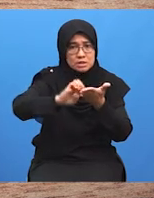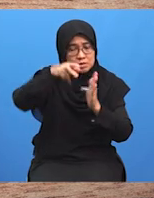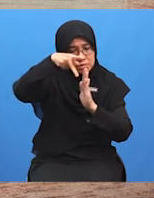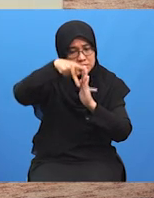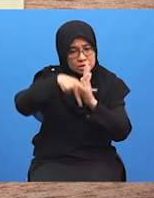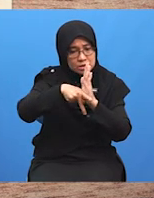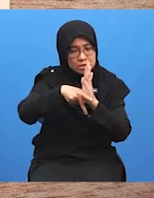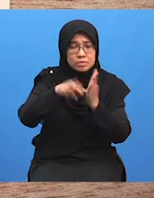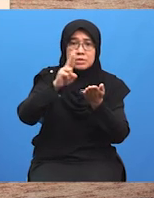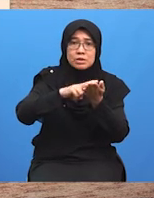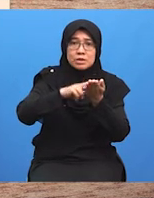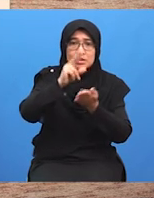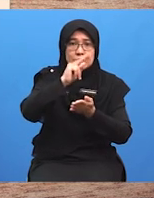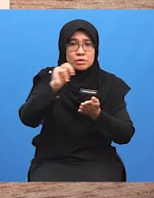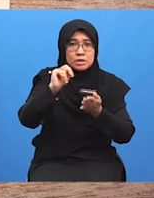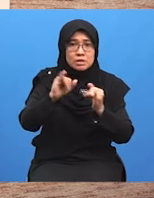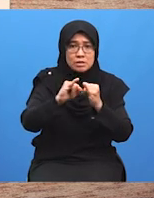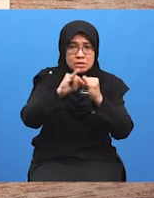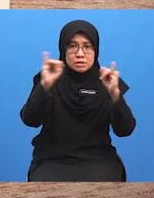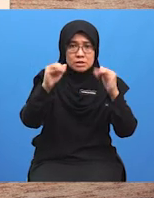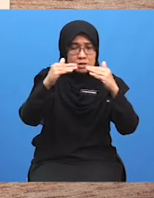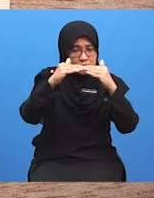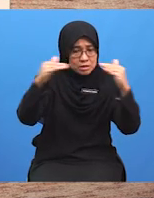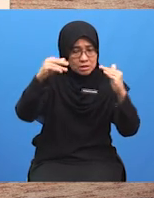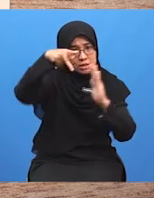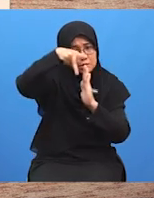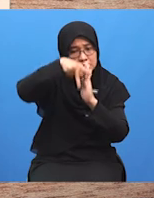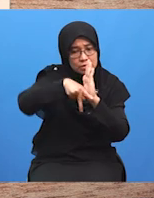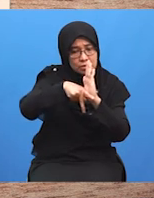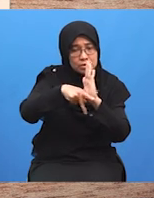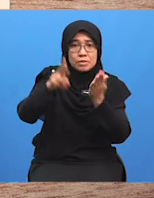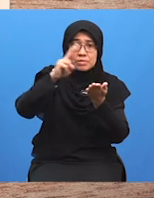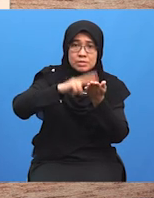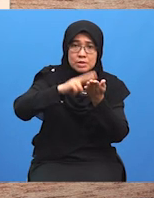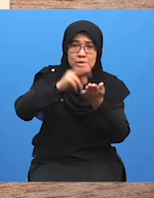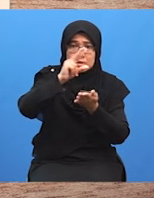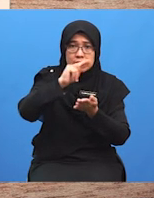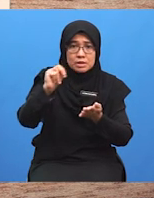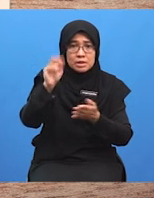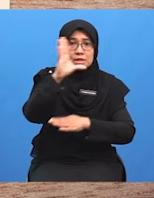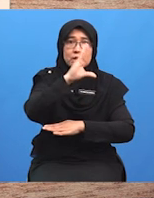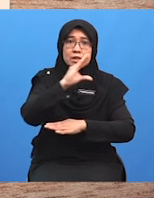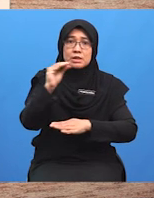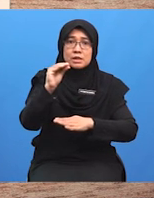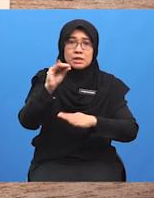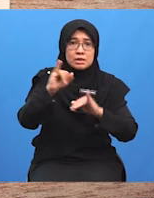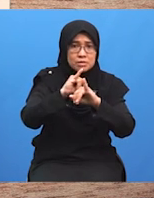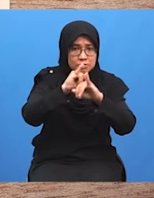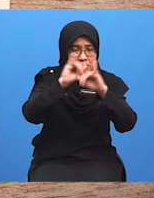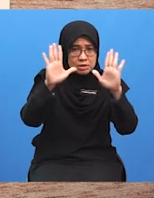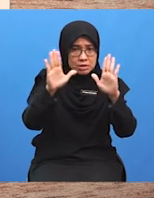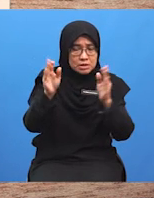tahap-tahap perundingan Dan yang keempat, menjelaskan strategi dan taktik perundingan